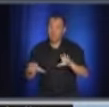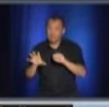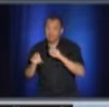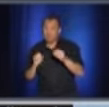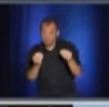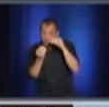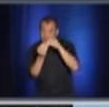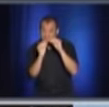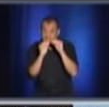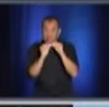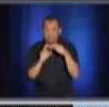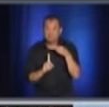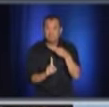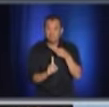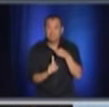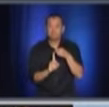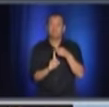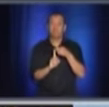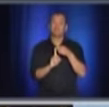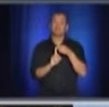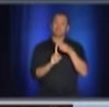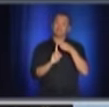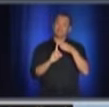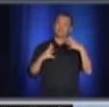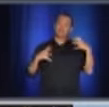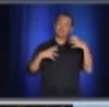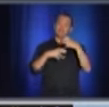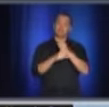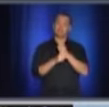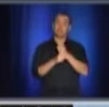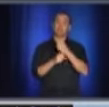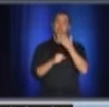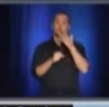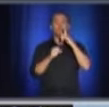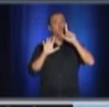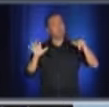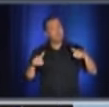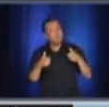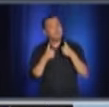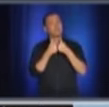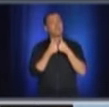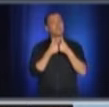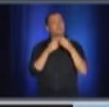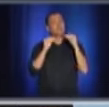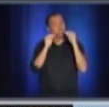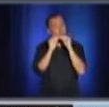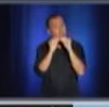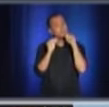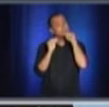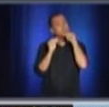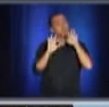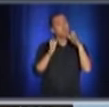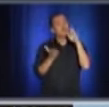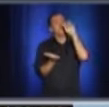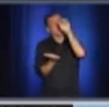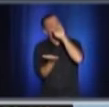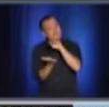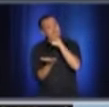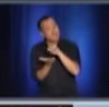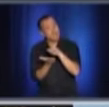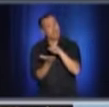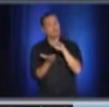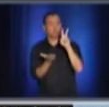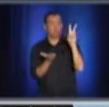que j'aimerais qu'on se donne le défi collectif de baisser ce nombre de cas-là le plus rapidement